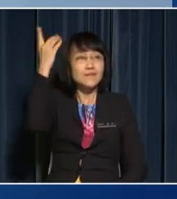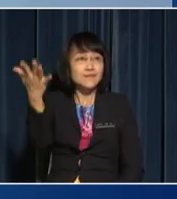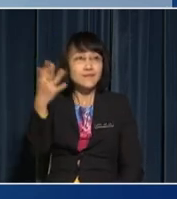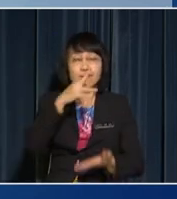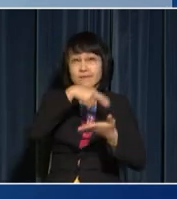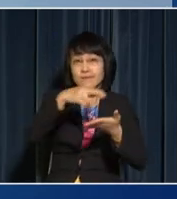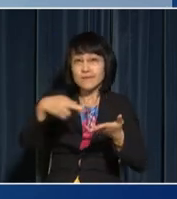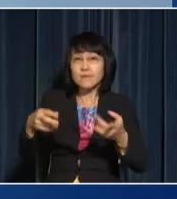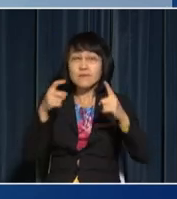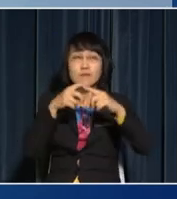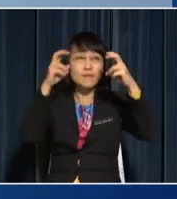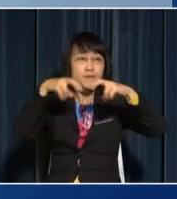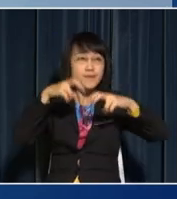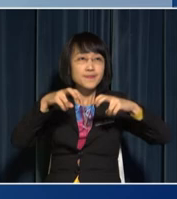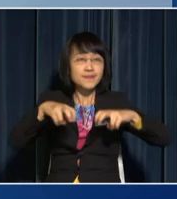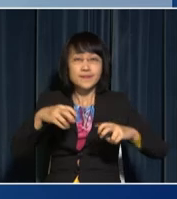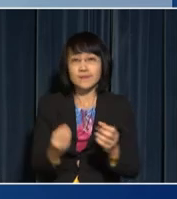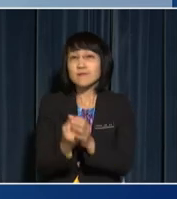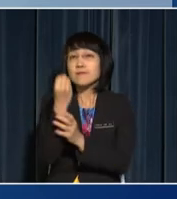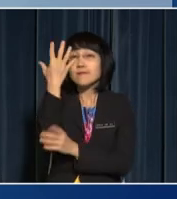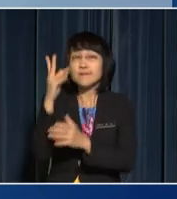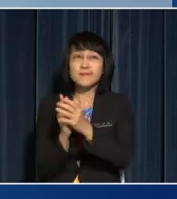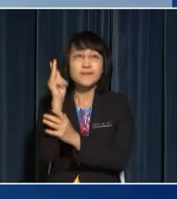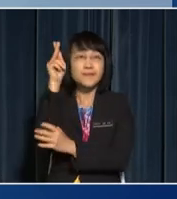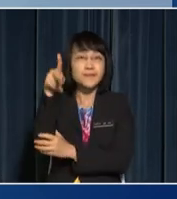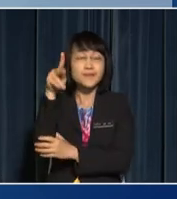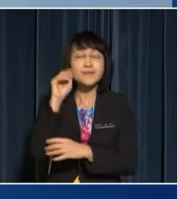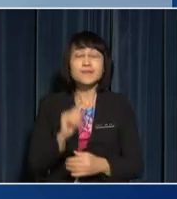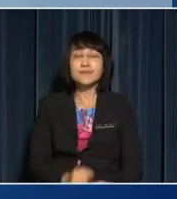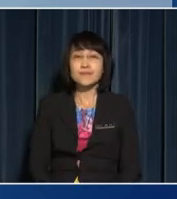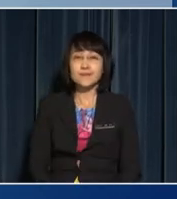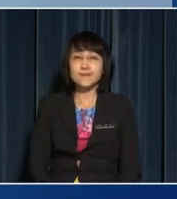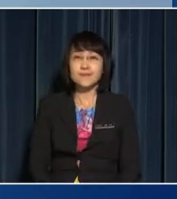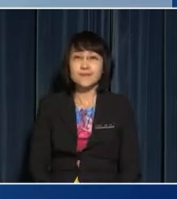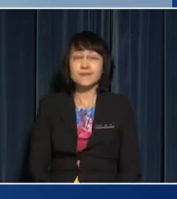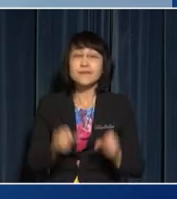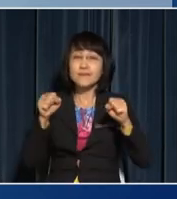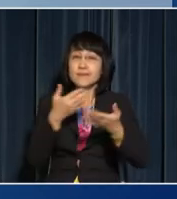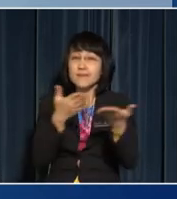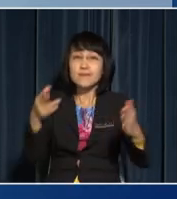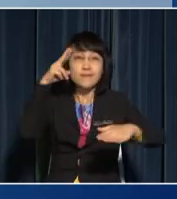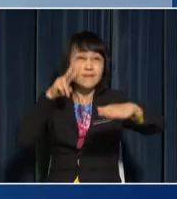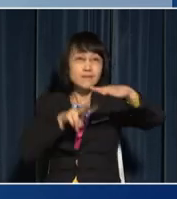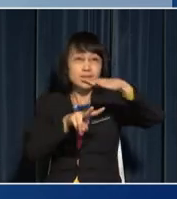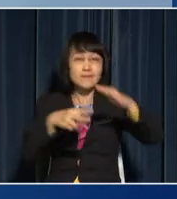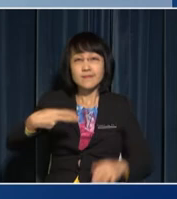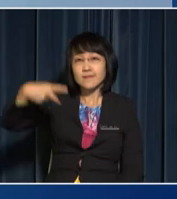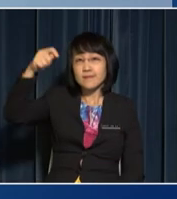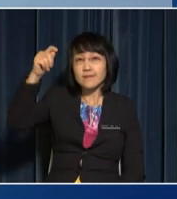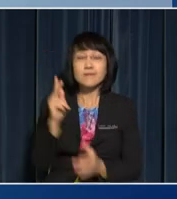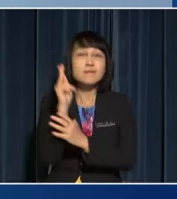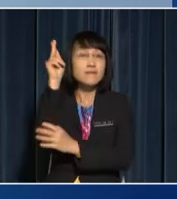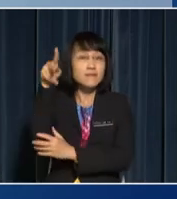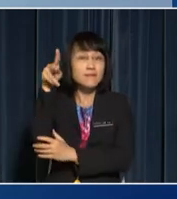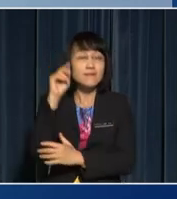that is recorded to investigate the growth of a plant Can you predict the height